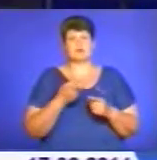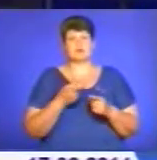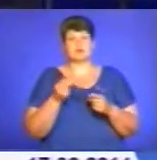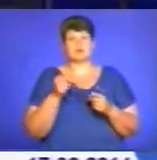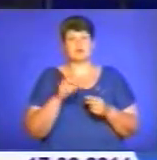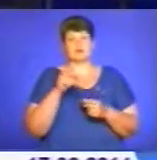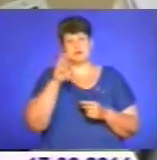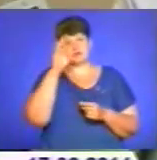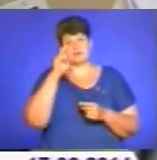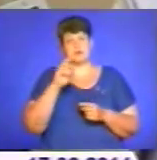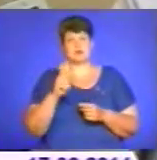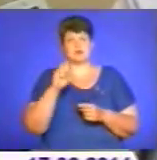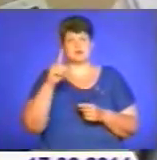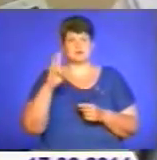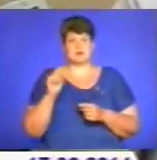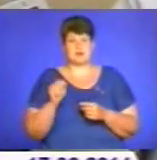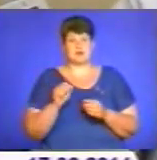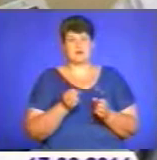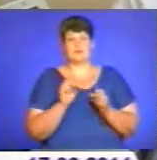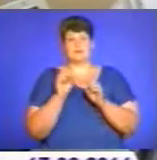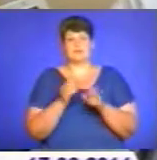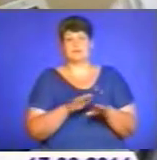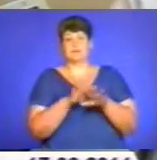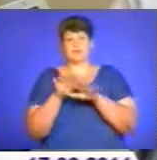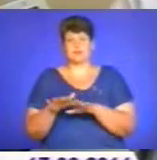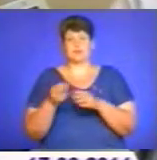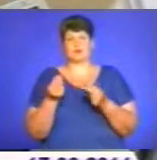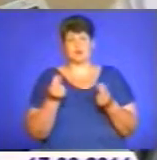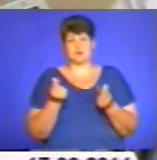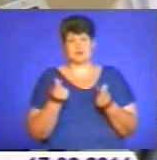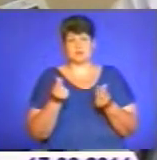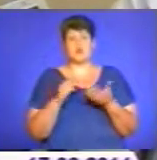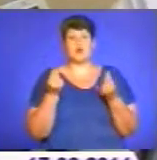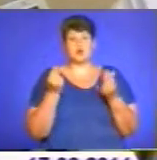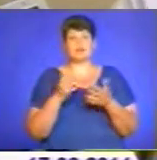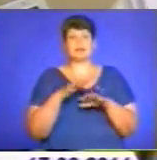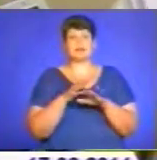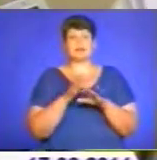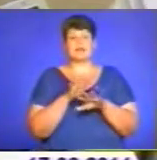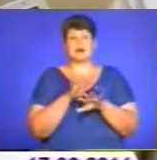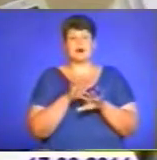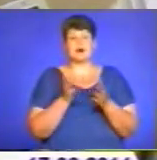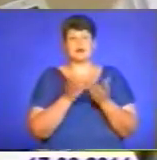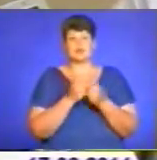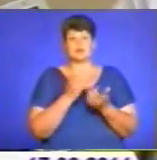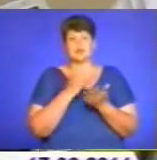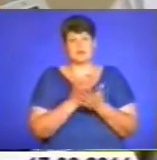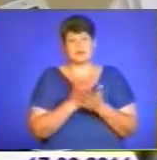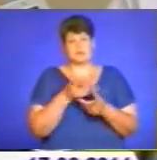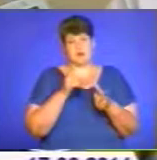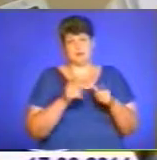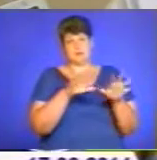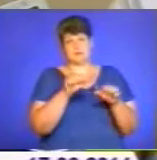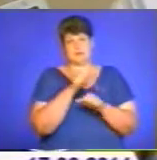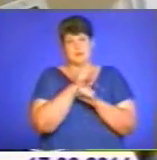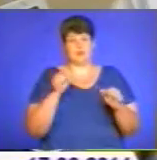казначейство. Ситуація, яка має місце, виглядає так. Гроші на рахунку є, але в реальності міг забрати не можу. Ми вже